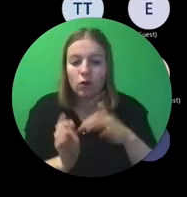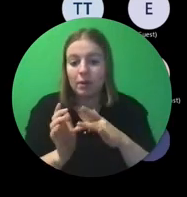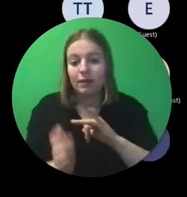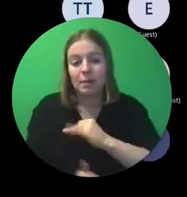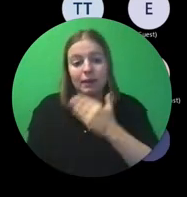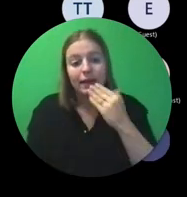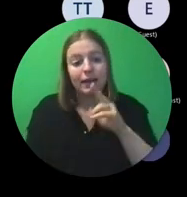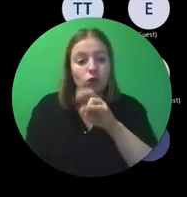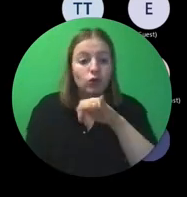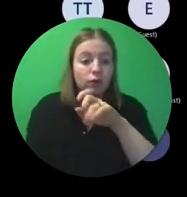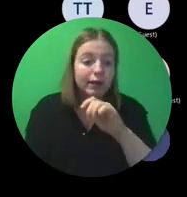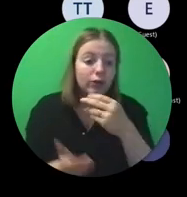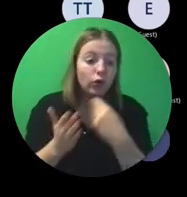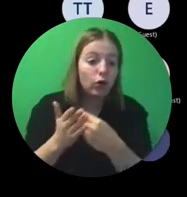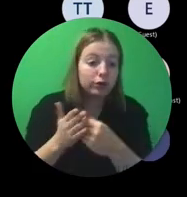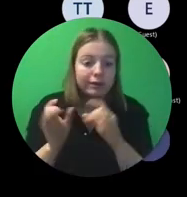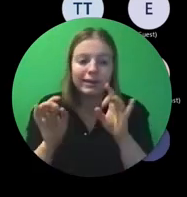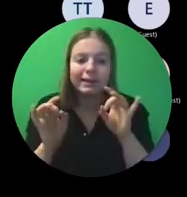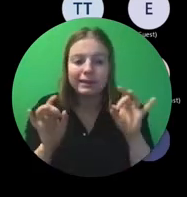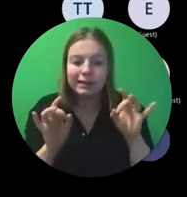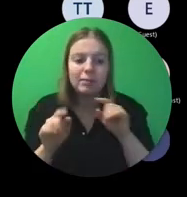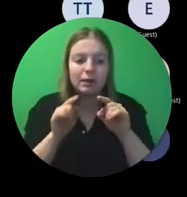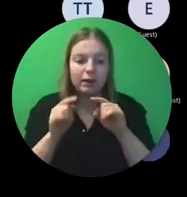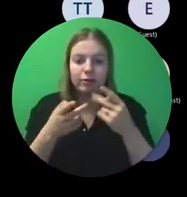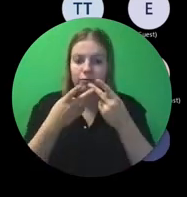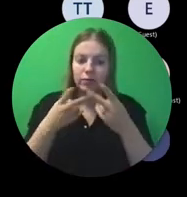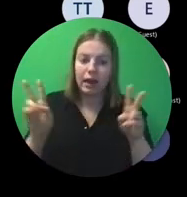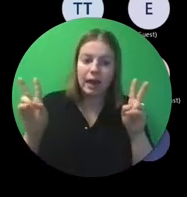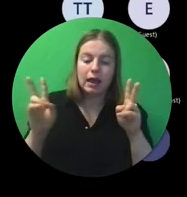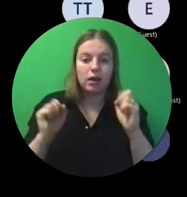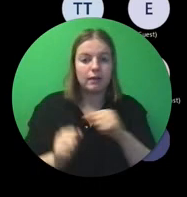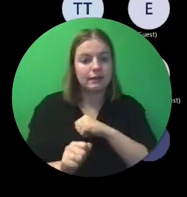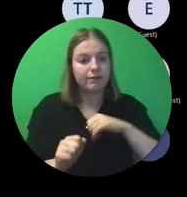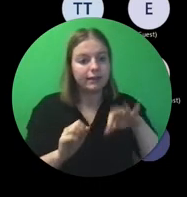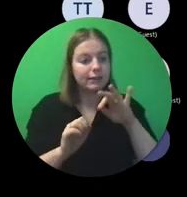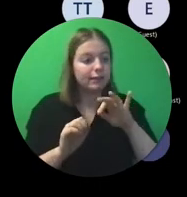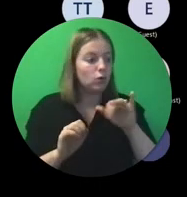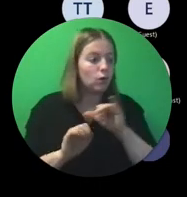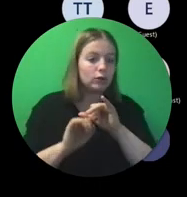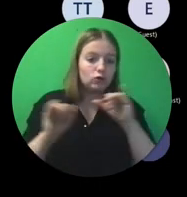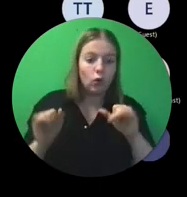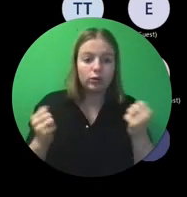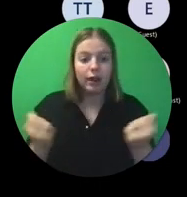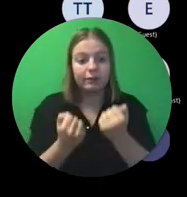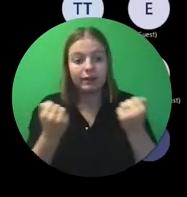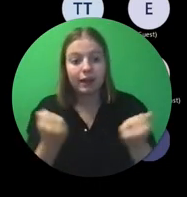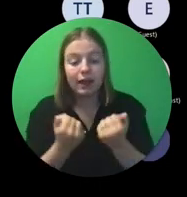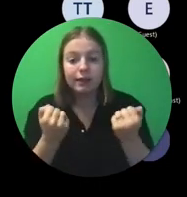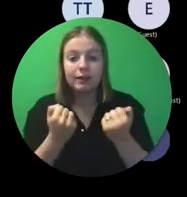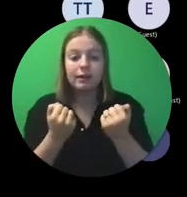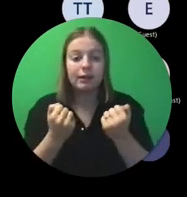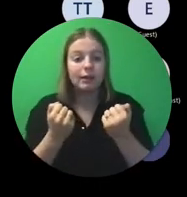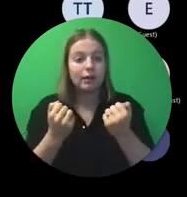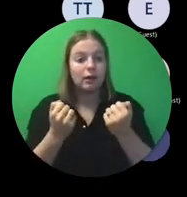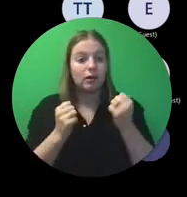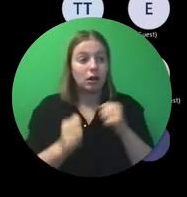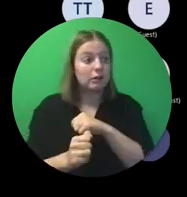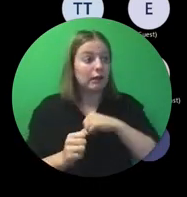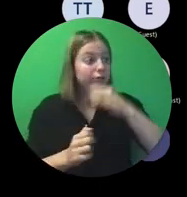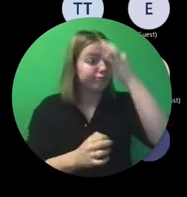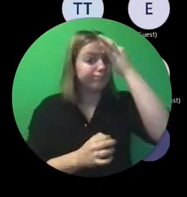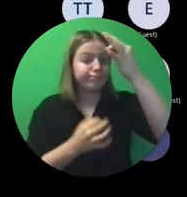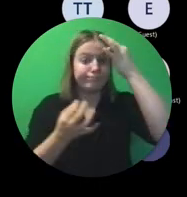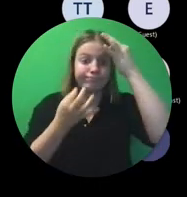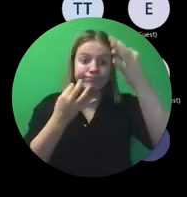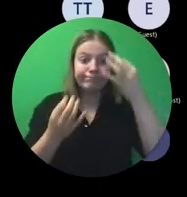unit costs. Dus je bent ook heel vrij in het soort en type activiteit uit te vinden, als het ware.